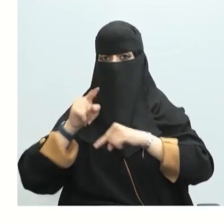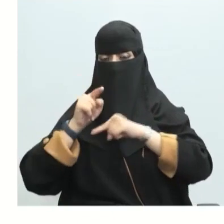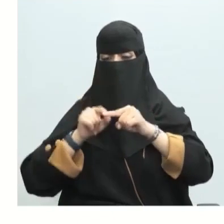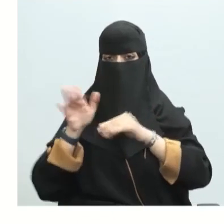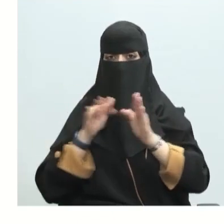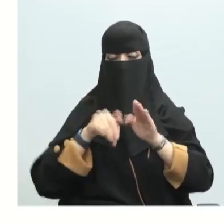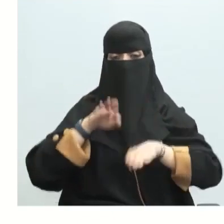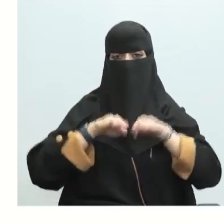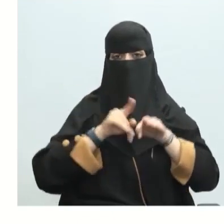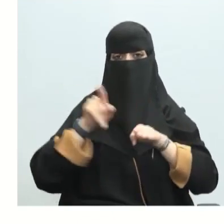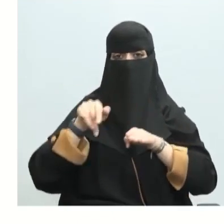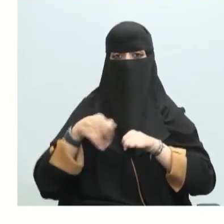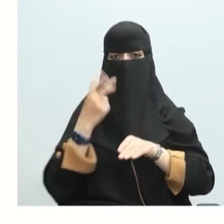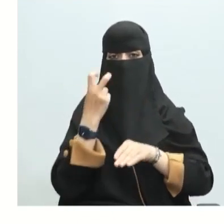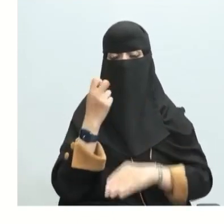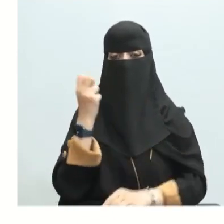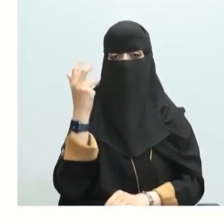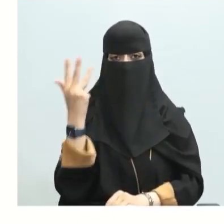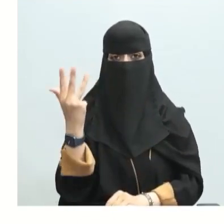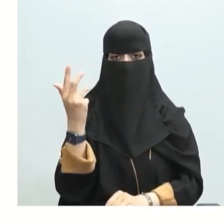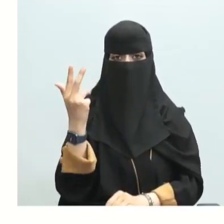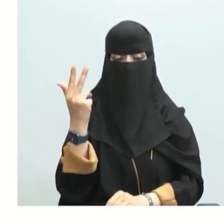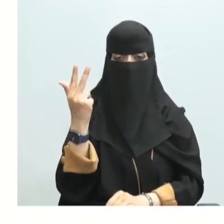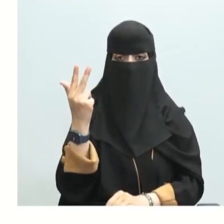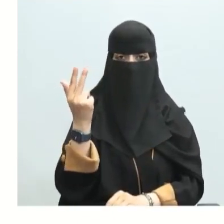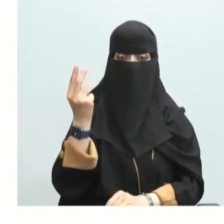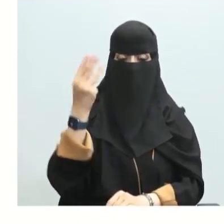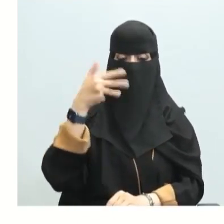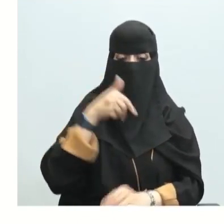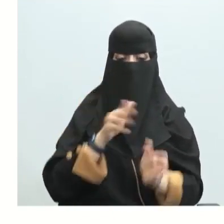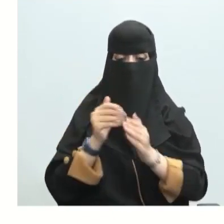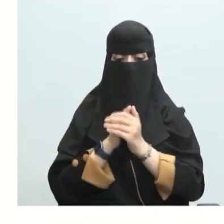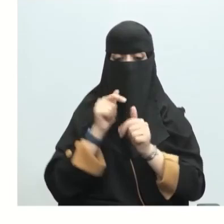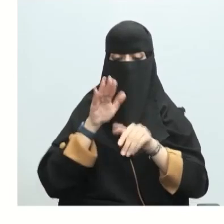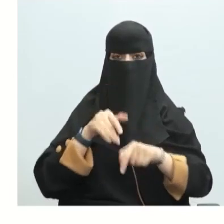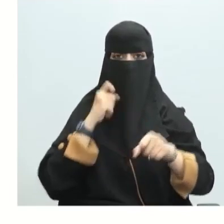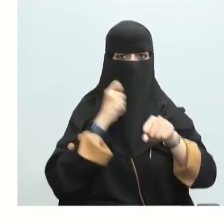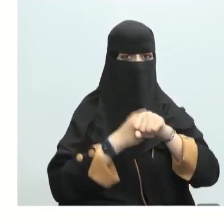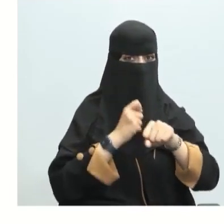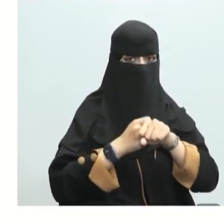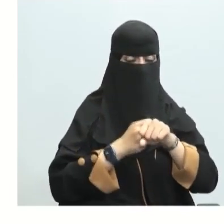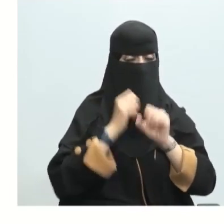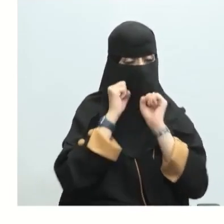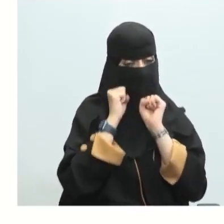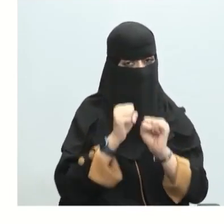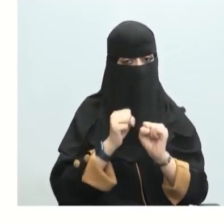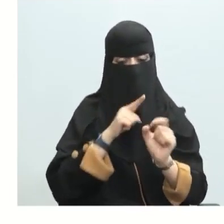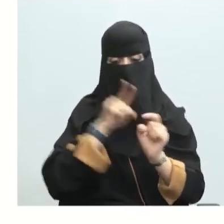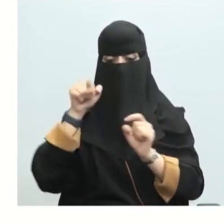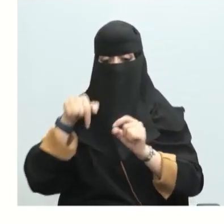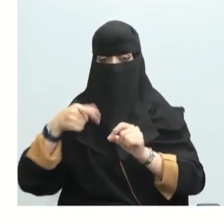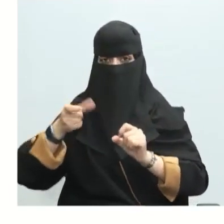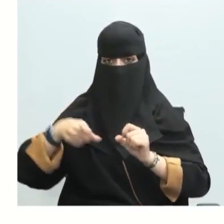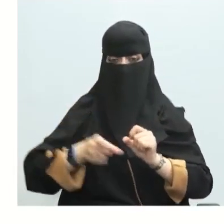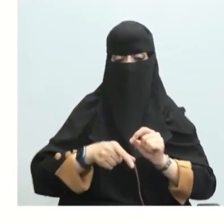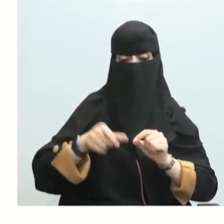تعادل 298 كالبن لذلك الحديد الصلب يكون في حالة قياسية الزئب أقسال